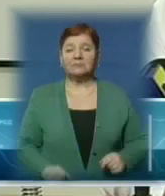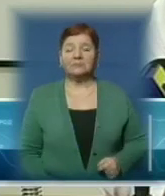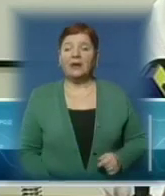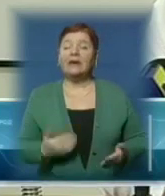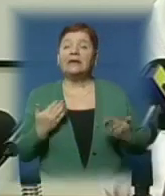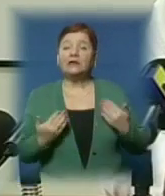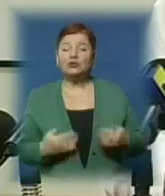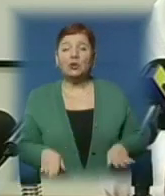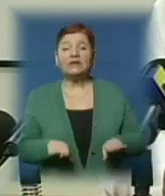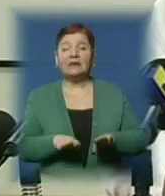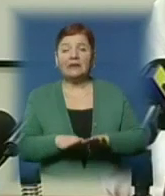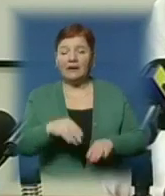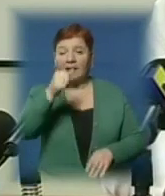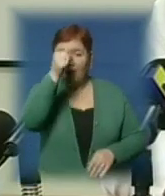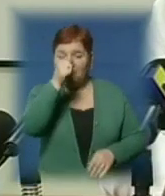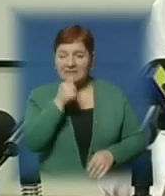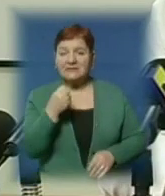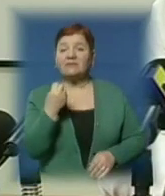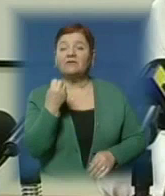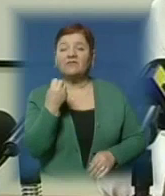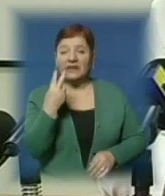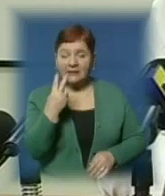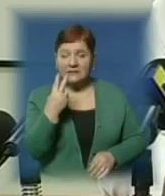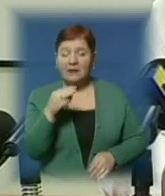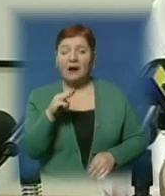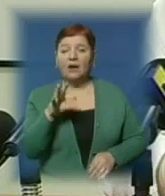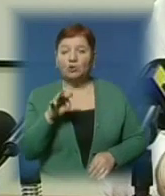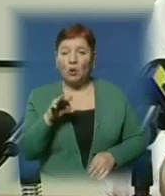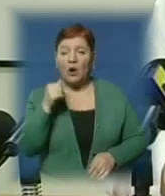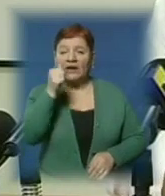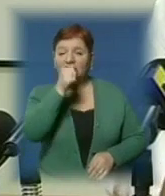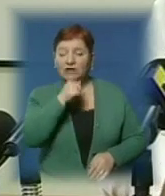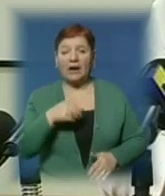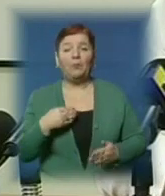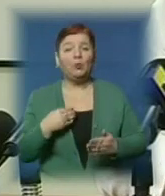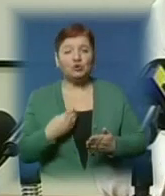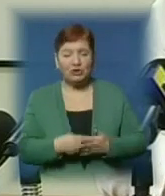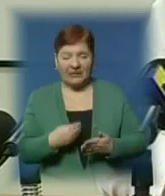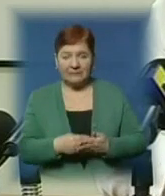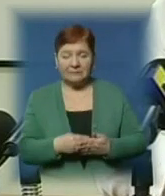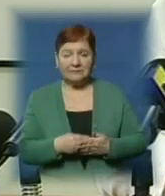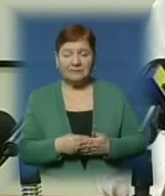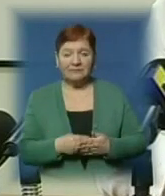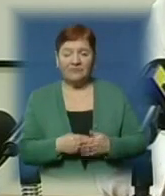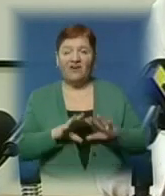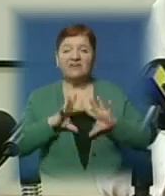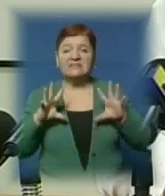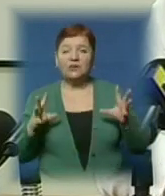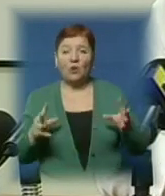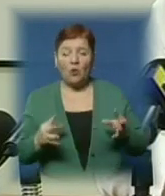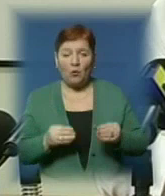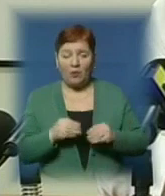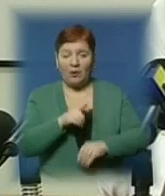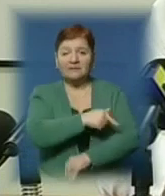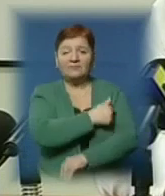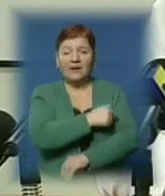Якщо таких місяців 12, то маєте річний бюджет цілого закладу